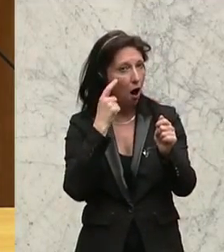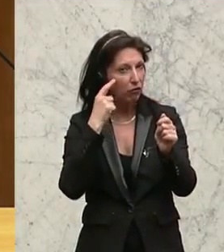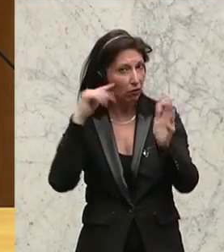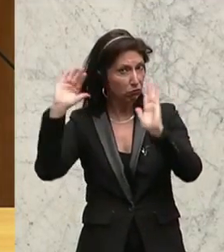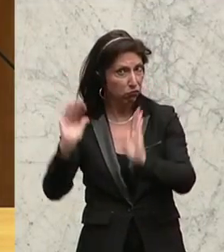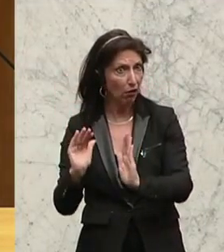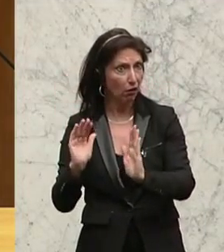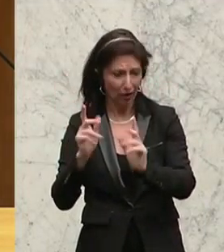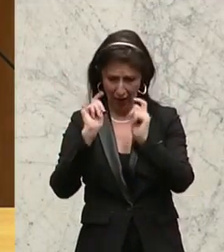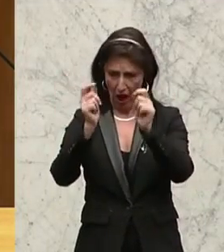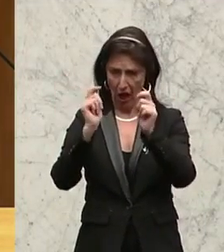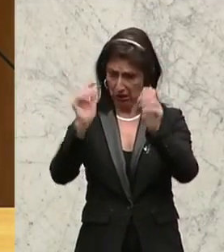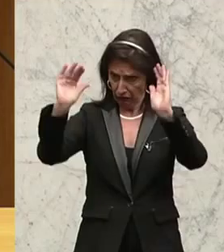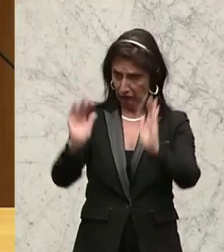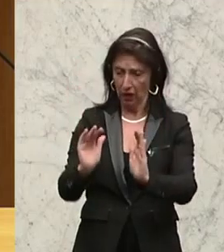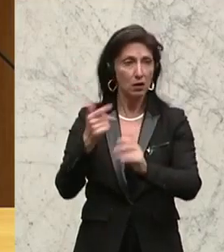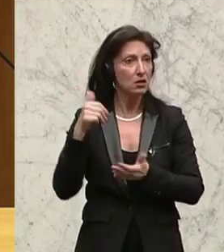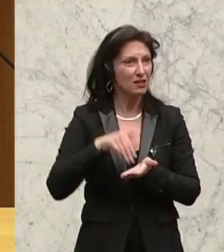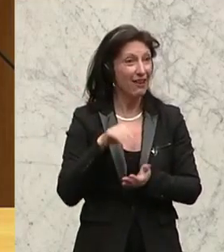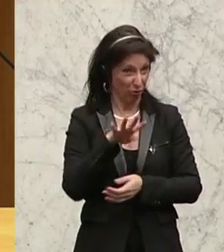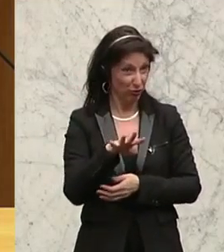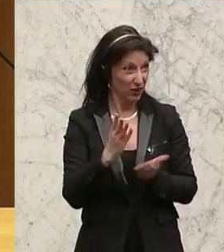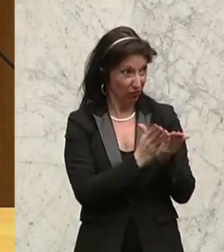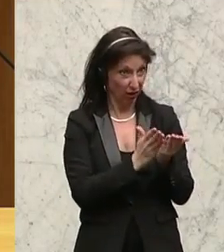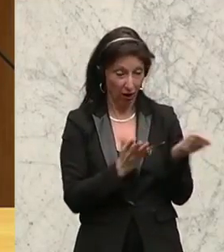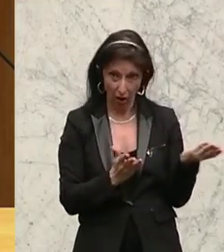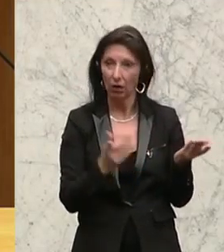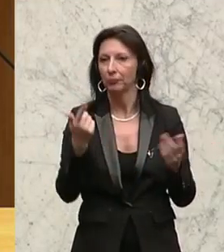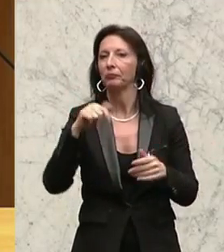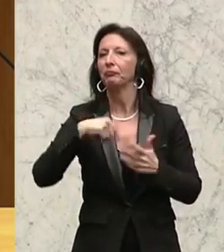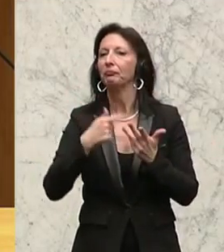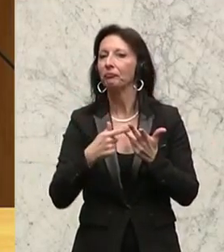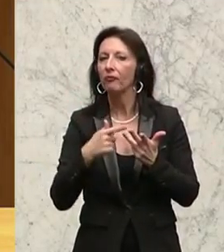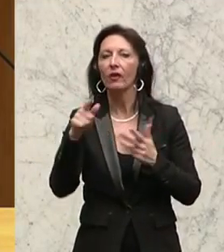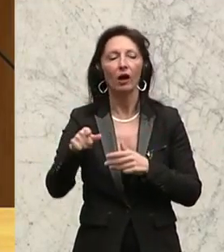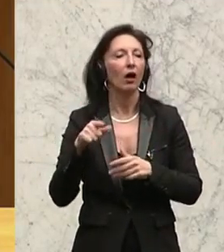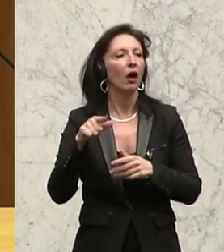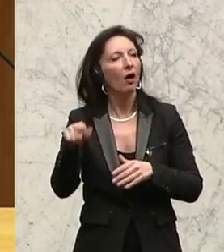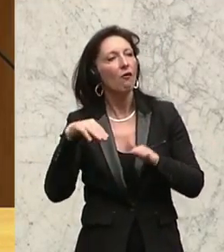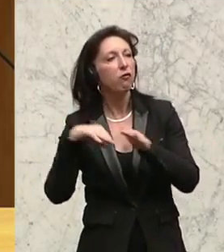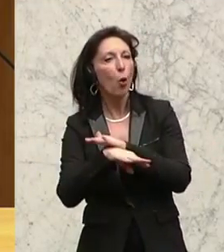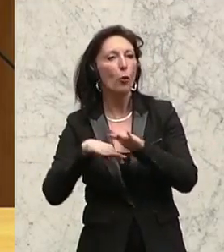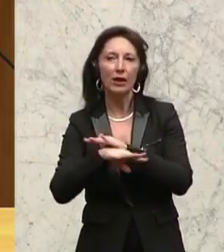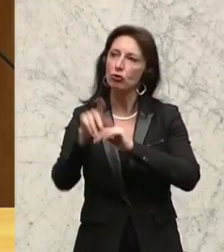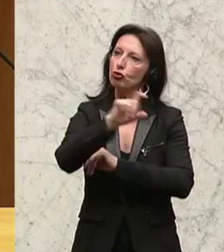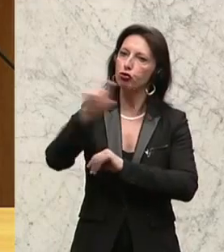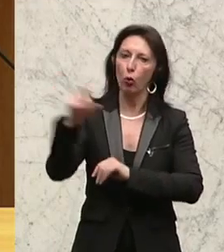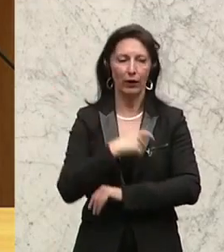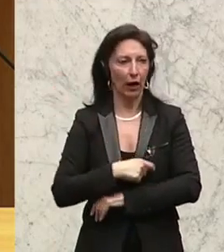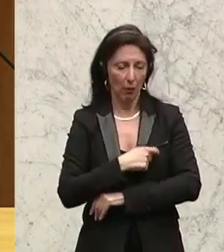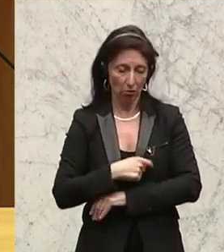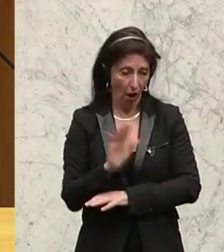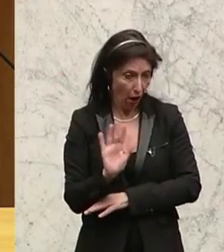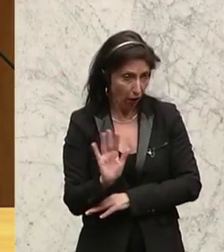weniger Anzeigen gibt als 2014. Drittens, die Flüchtenden lösen auch keine Welle der Kriminalität aus. Es ist zwar so, dass